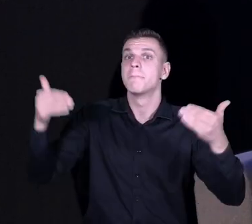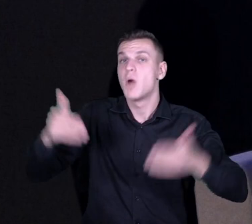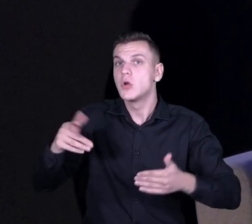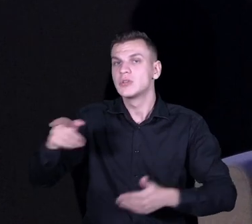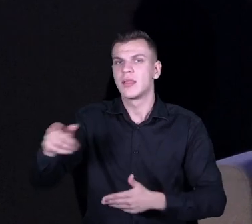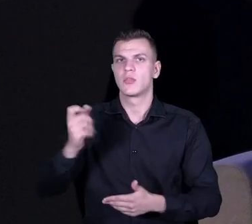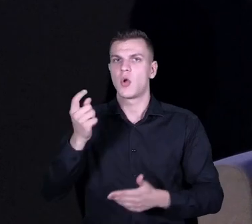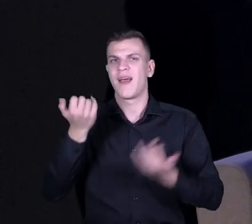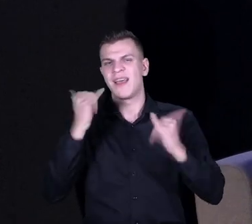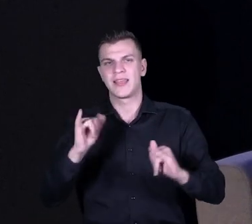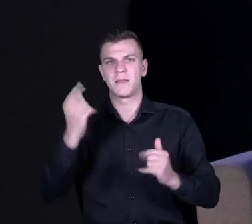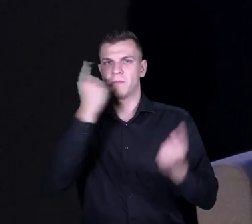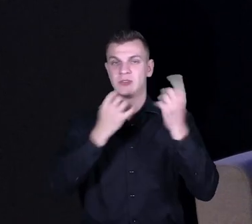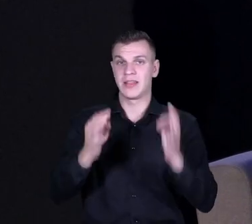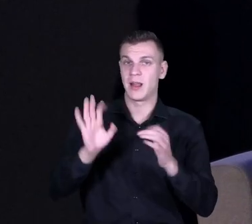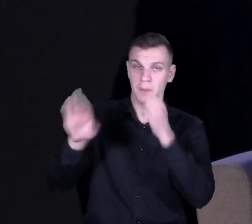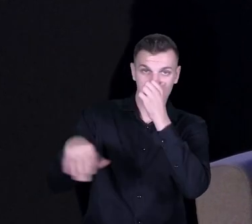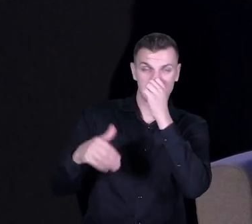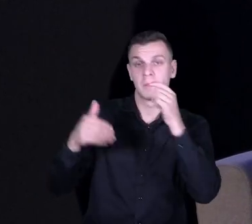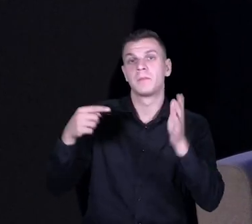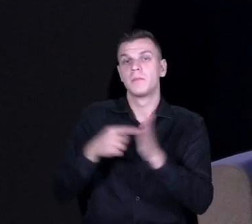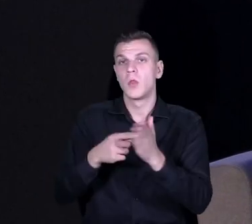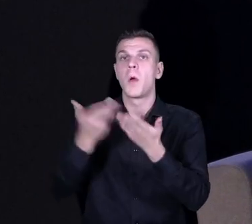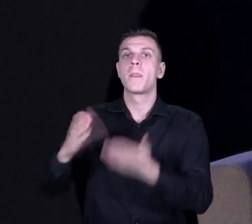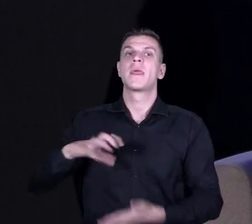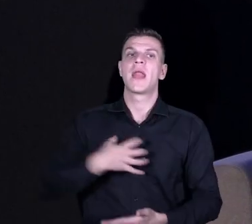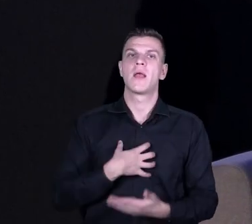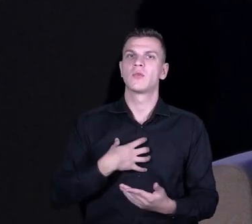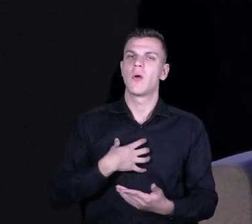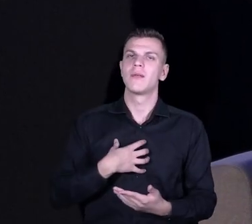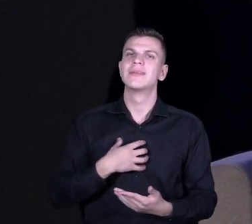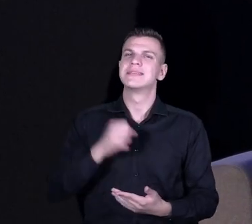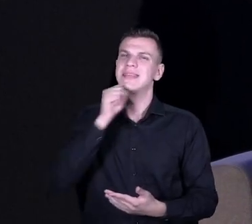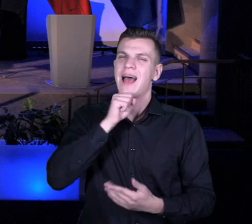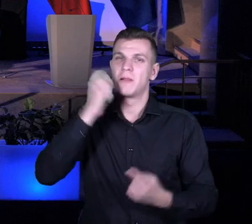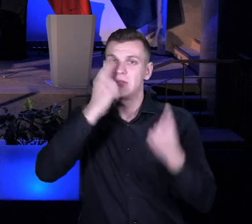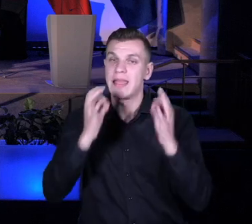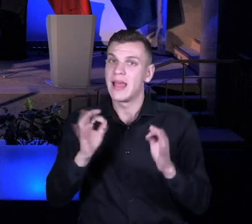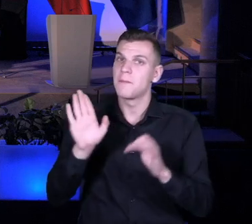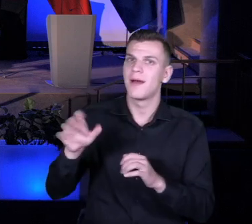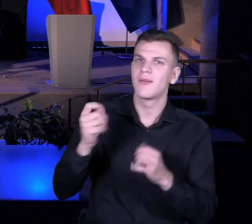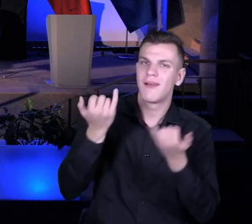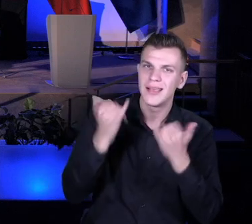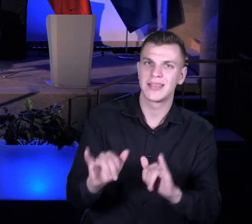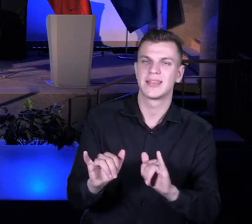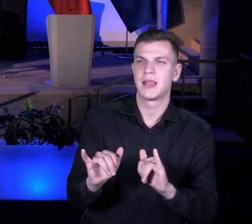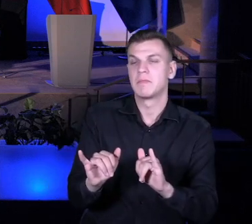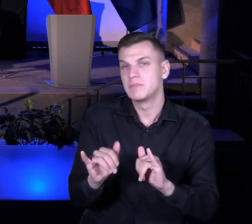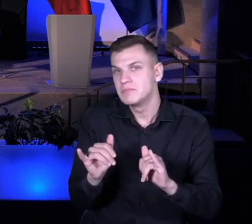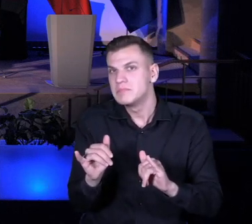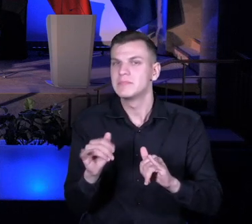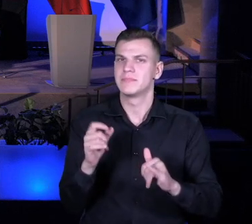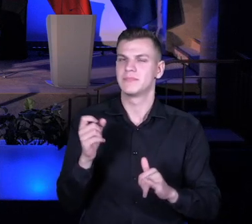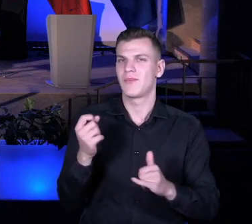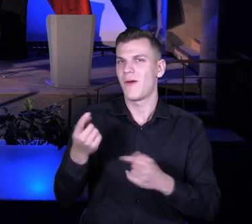ci może dać troszkę inny obraz niż właśnie dyrektora szkoły, który jest jednak mocno zanurzony w codzienności. To